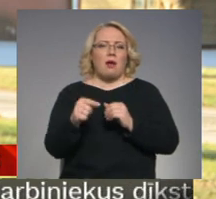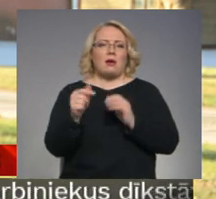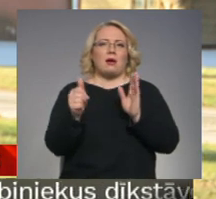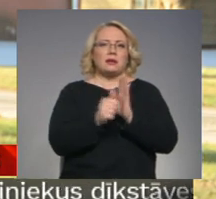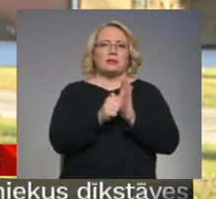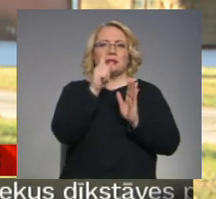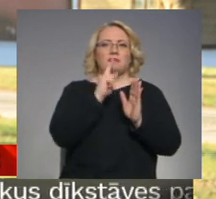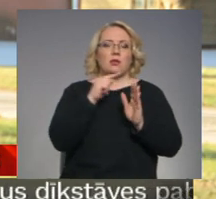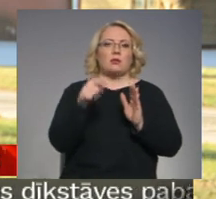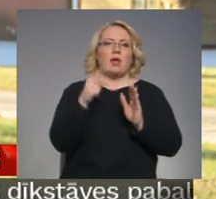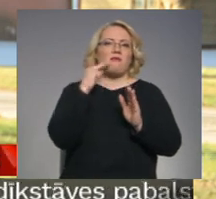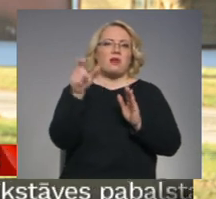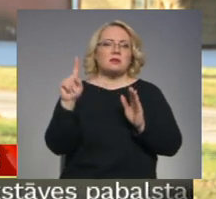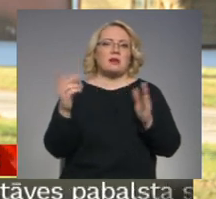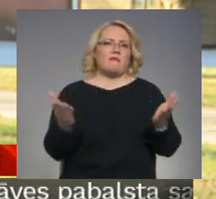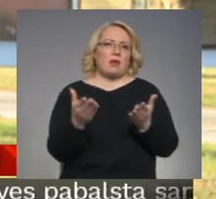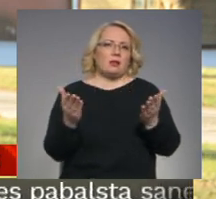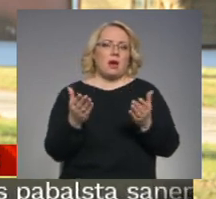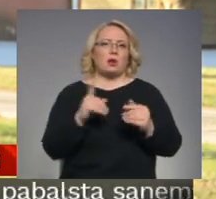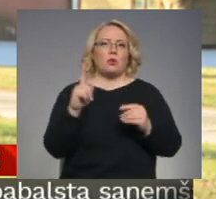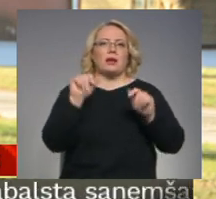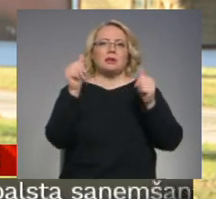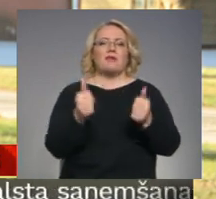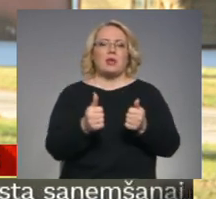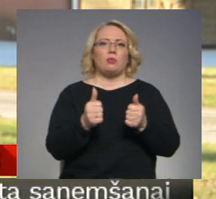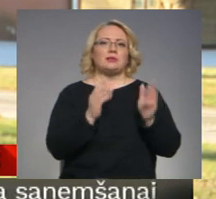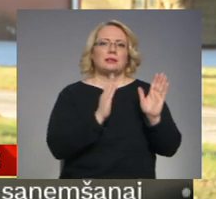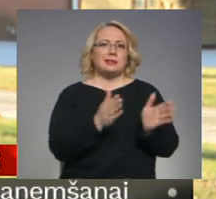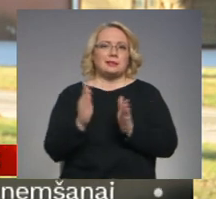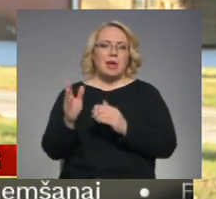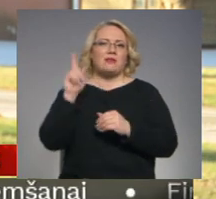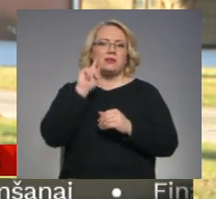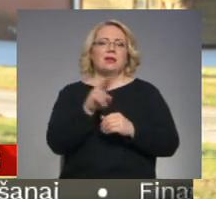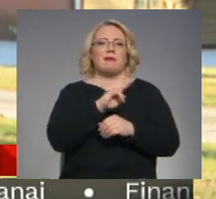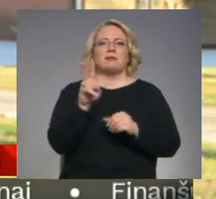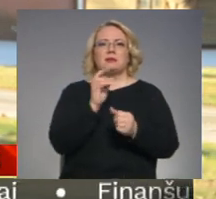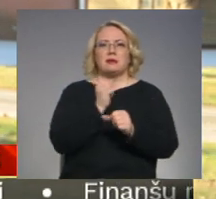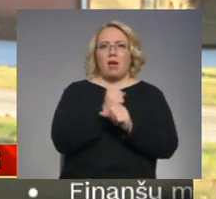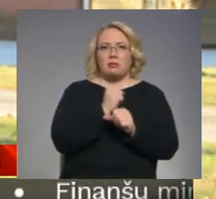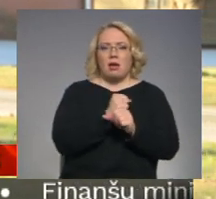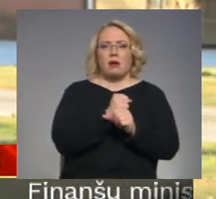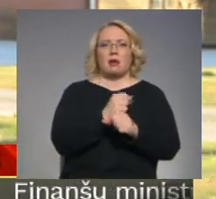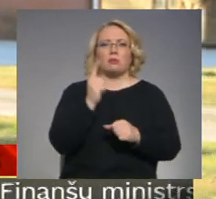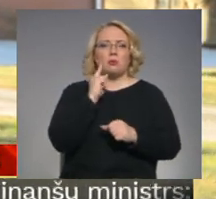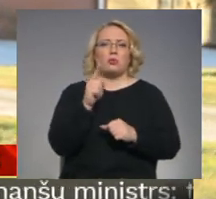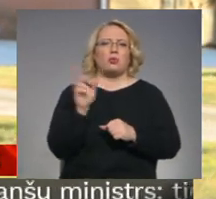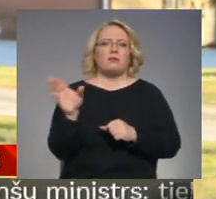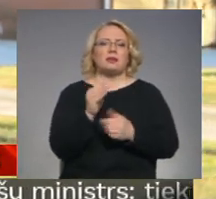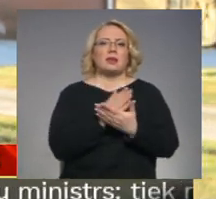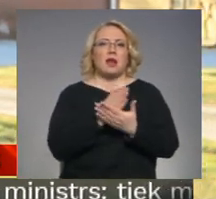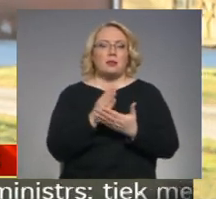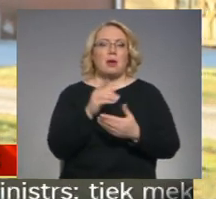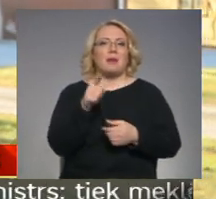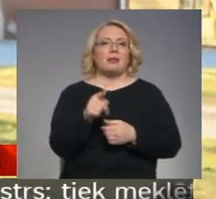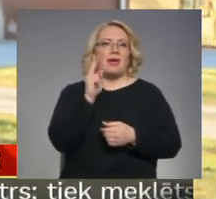es domāju, ka tiem vecākiem krieti vieglāk. Jo ir jau izveidosies sistēma, viņi zina, kas ir jādara, tur, es domāju, tur viss kārtībā notiek, bet tie